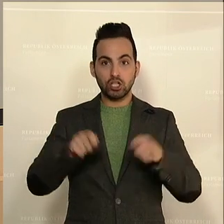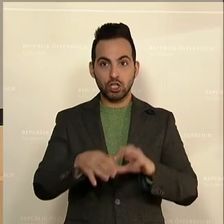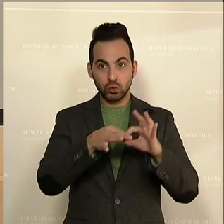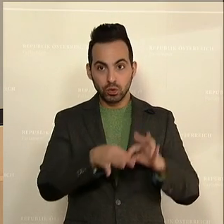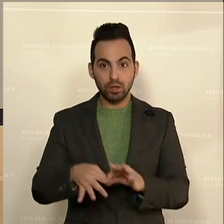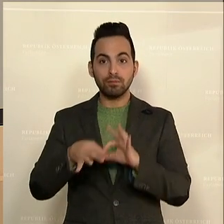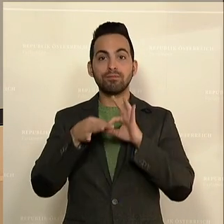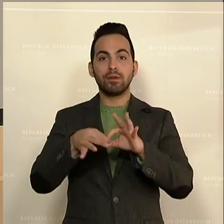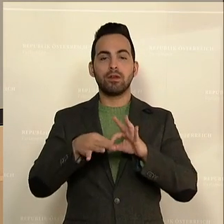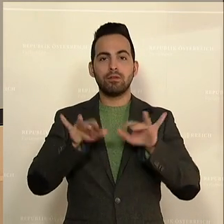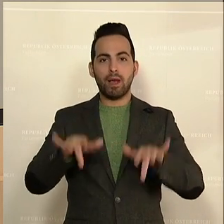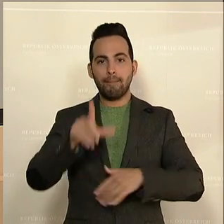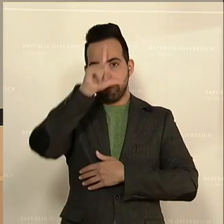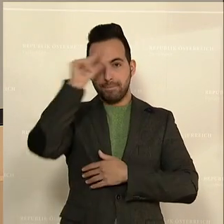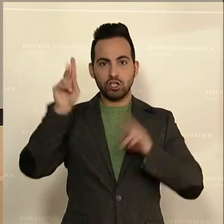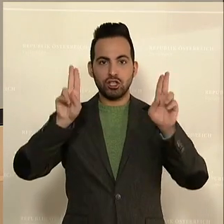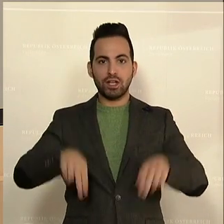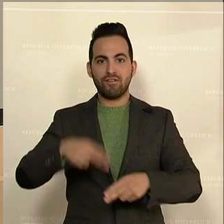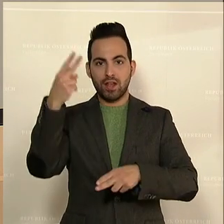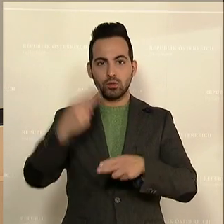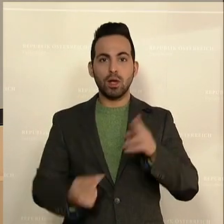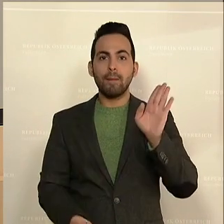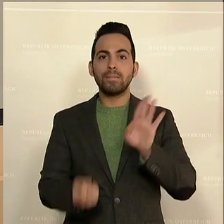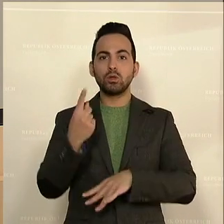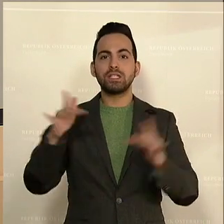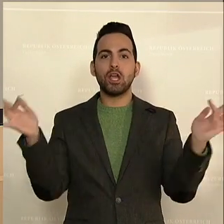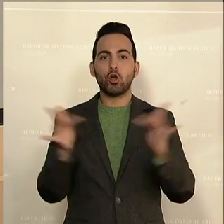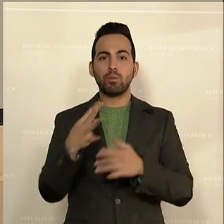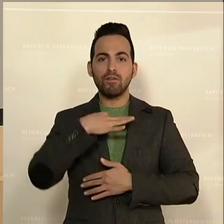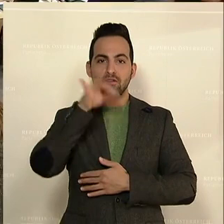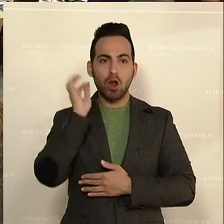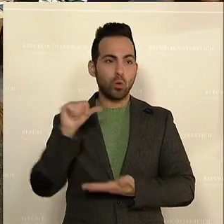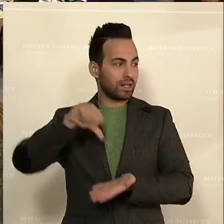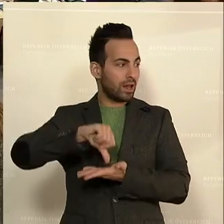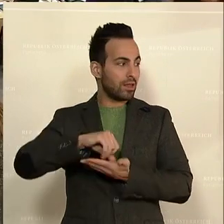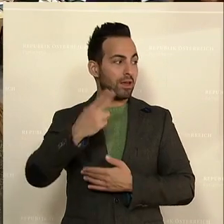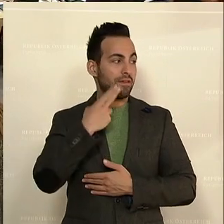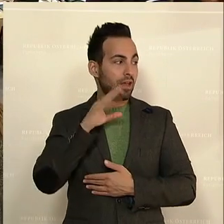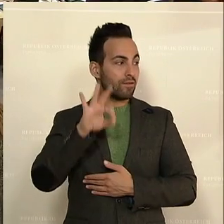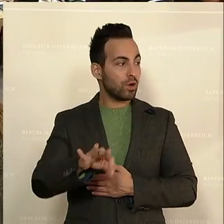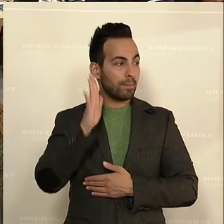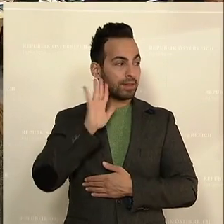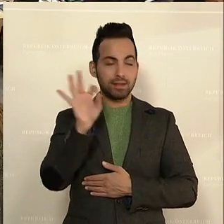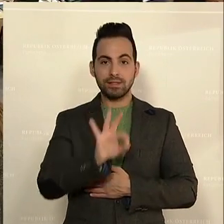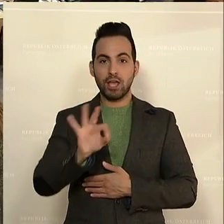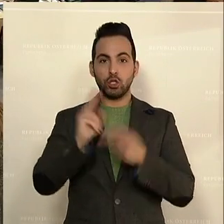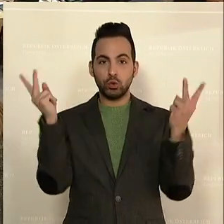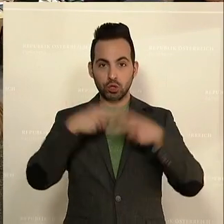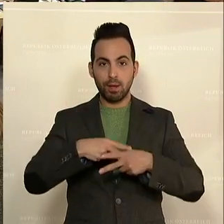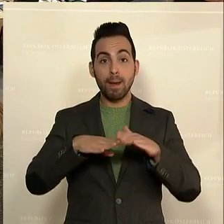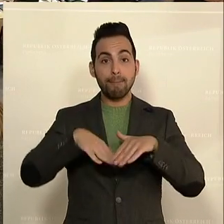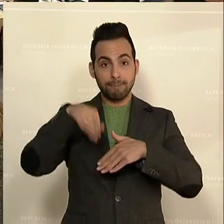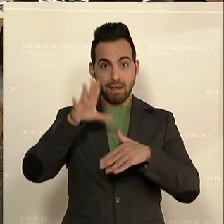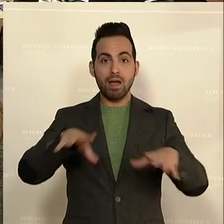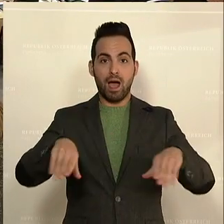betreffend die eklatanten Menschenrechtsverletzungen, insbesondere gegenüber Frauen im Iran. Wer dafür ist, den ich um ein Zeichen der Zustimmung. Das ist mit